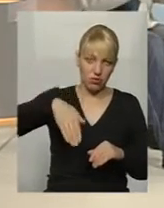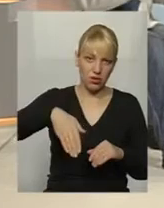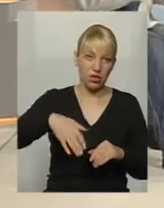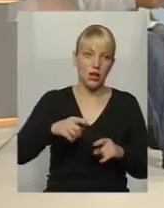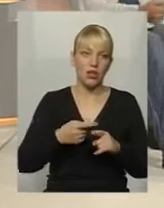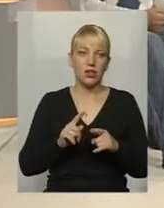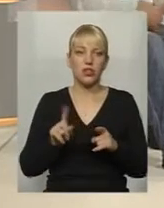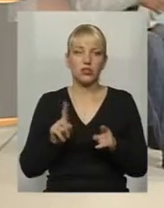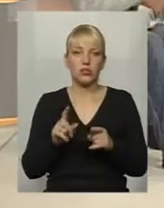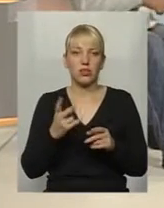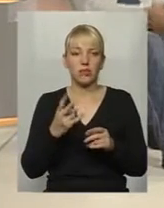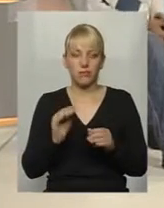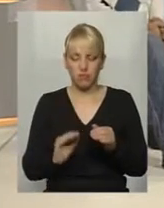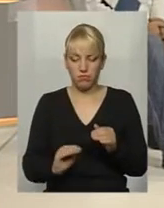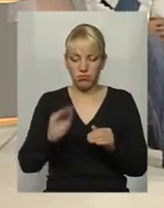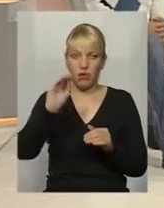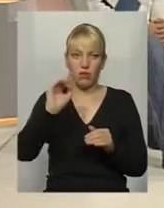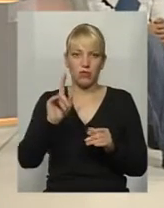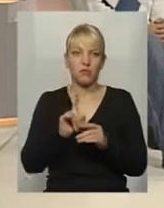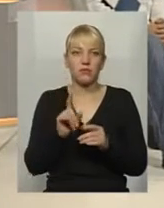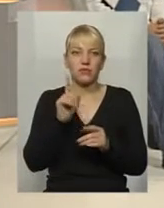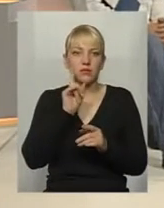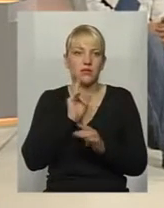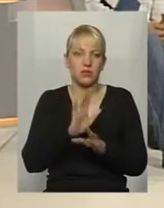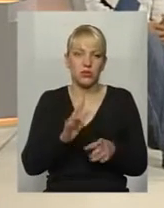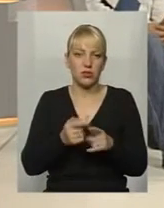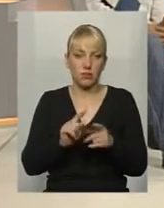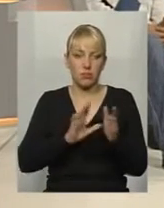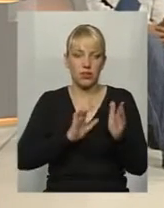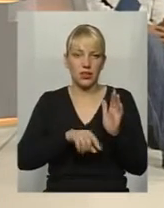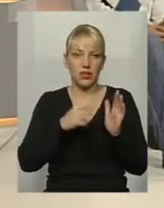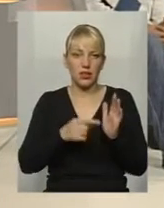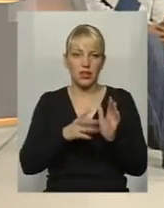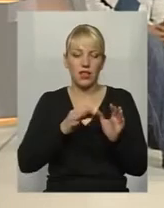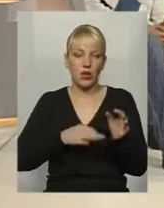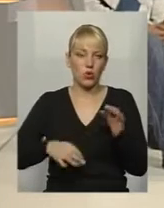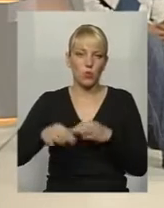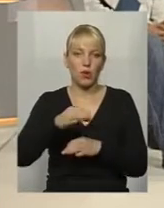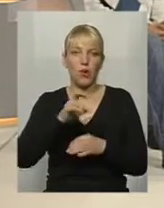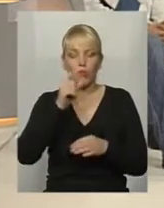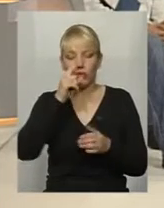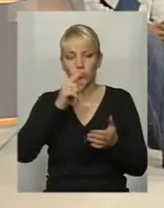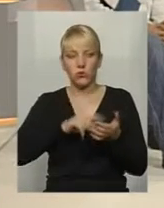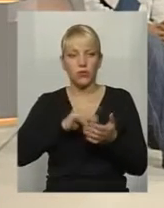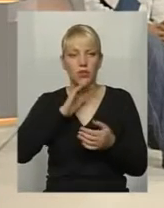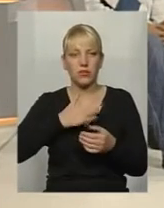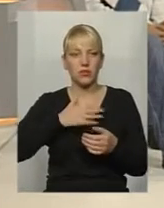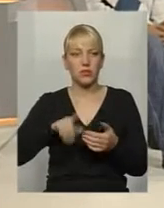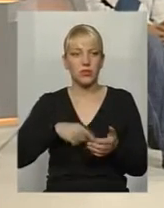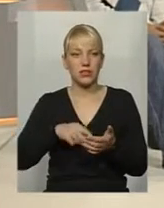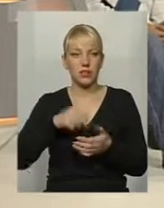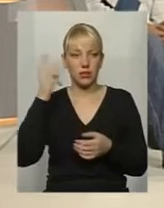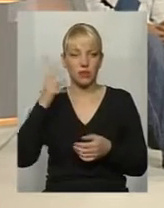пену свого друга до підйомників? Оце, дійсно, питання, це піднімалося воно недавно на круглому столі по доступності в нашому місті Хмельницькому.